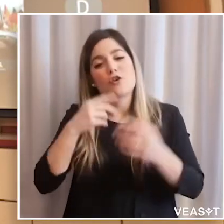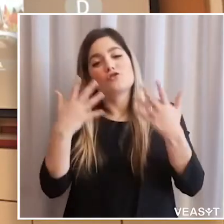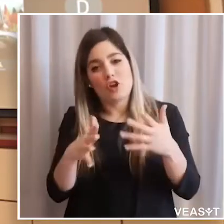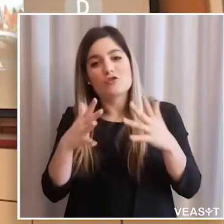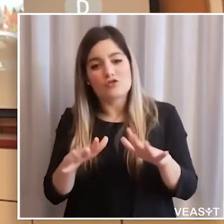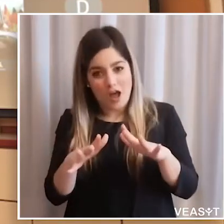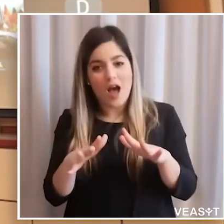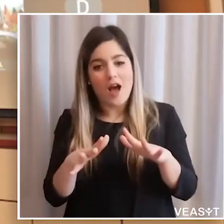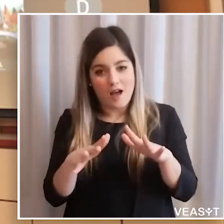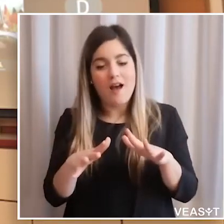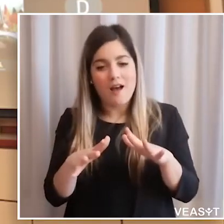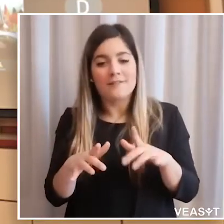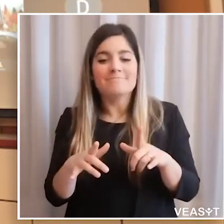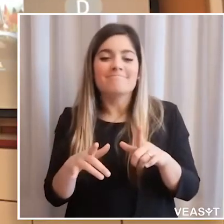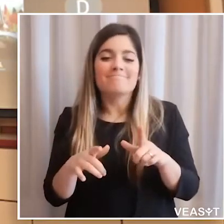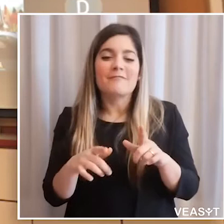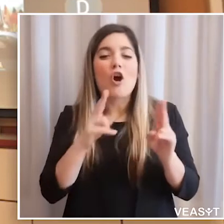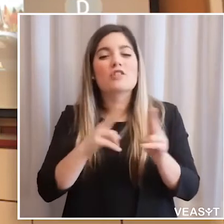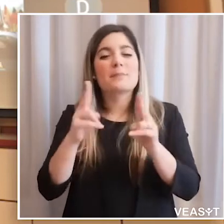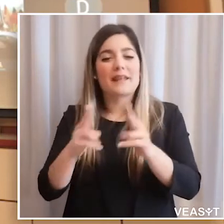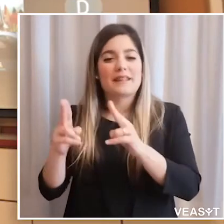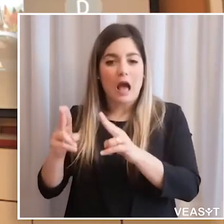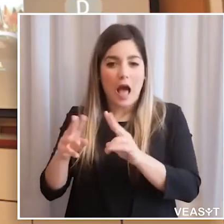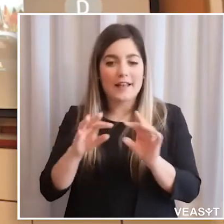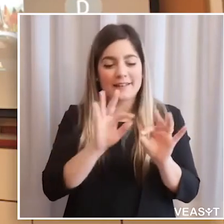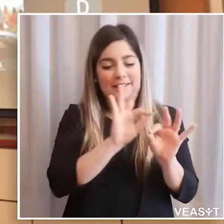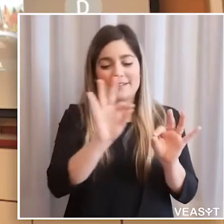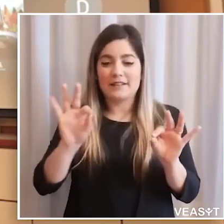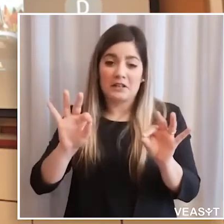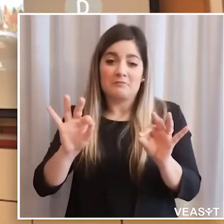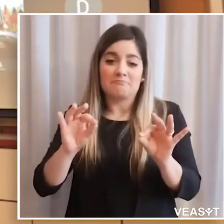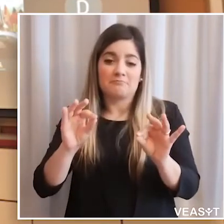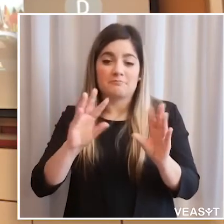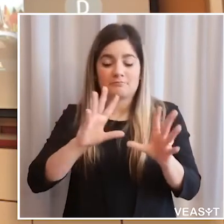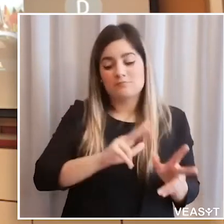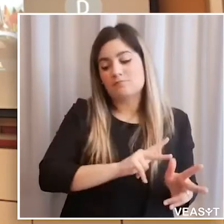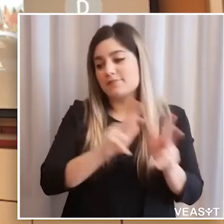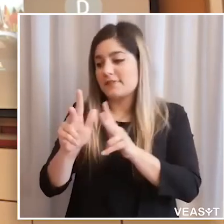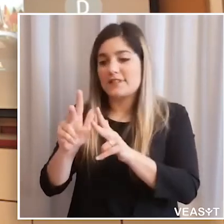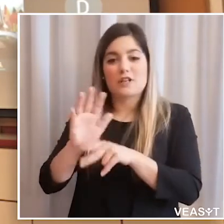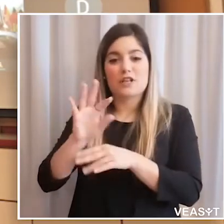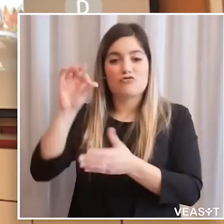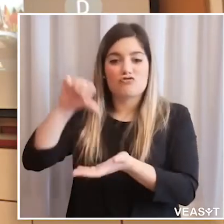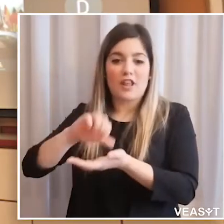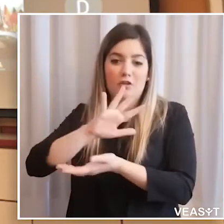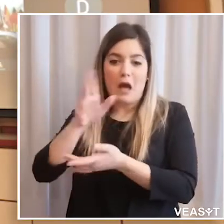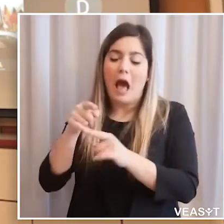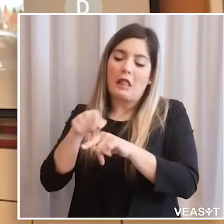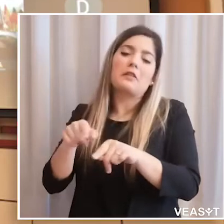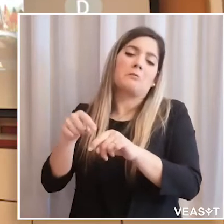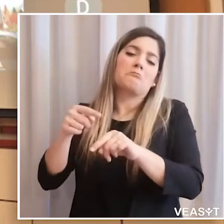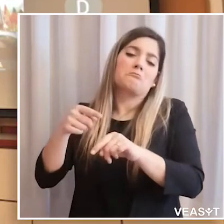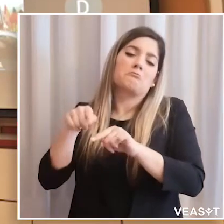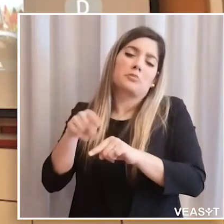perché abbiamo ancora una capienza discreta per ammortizzare le dimissioni degli ospedali per acuti